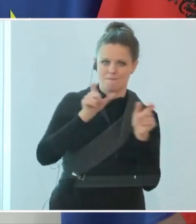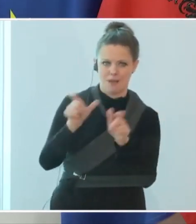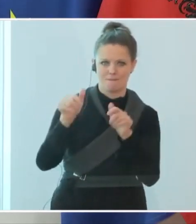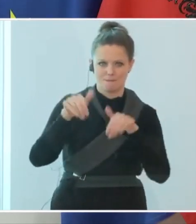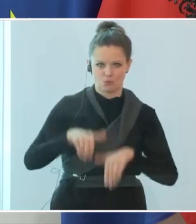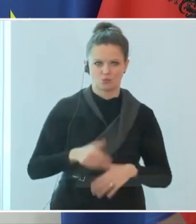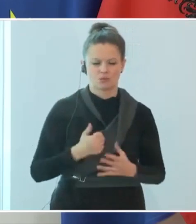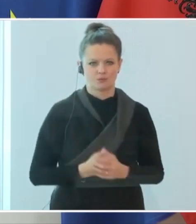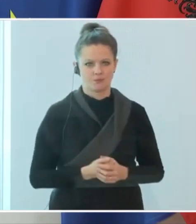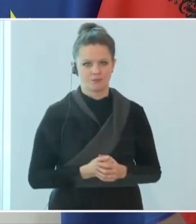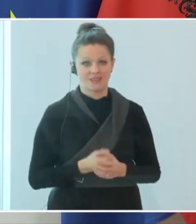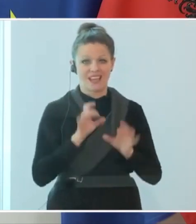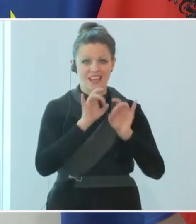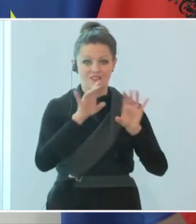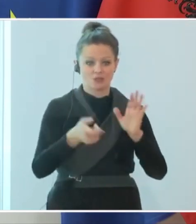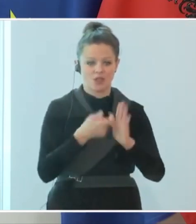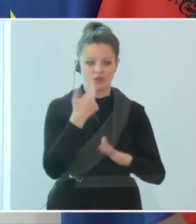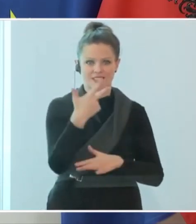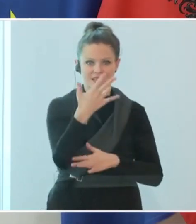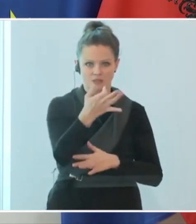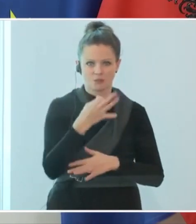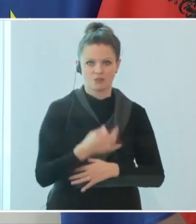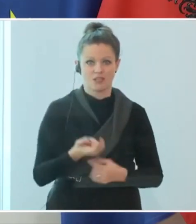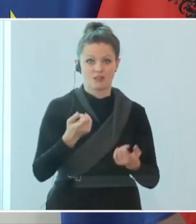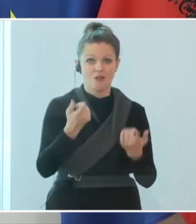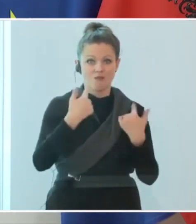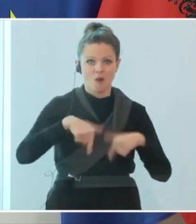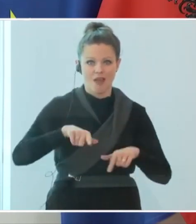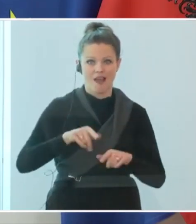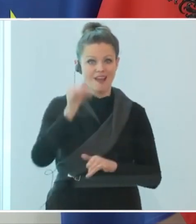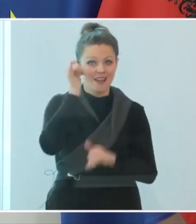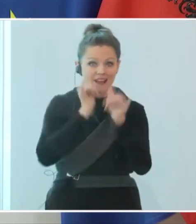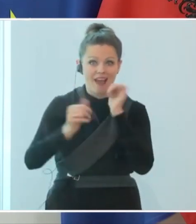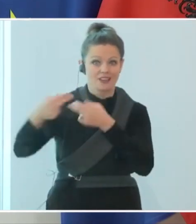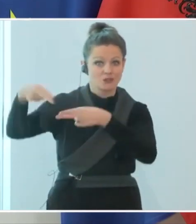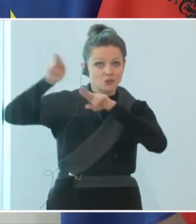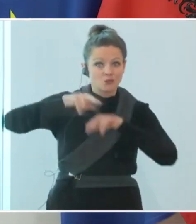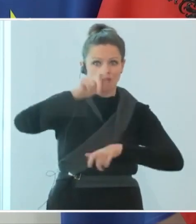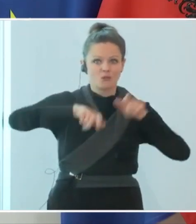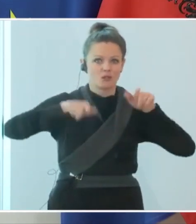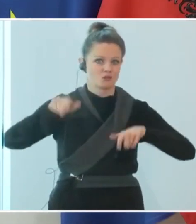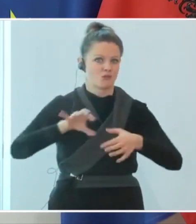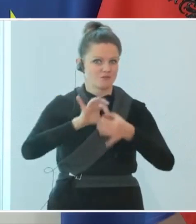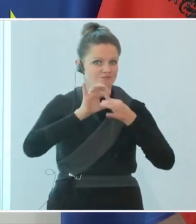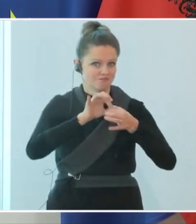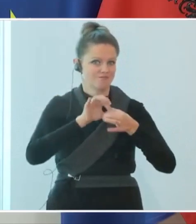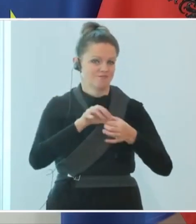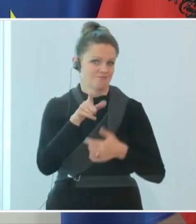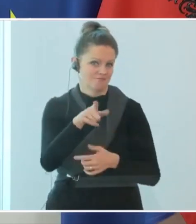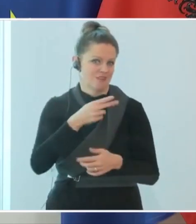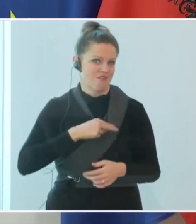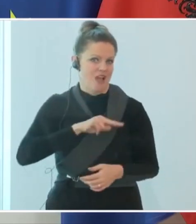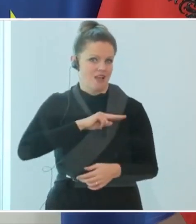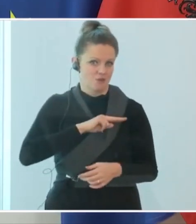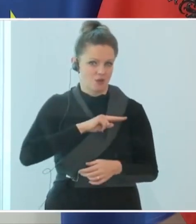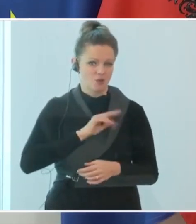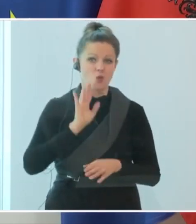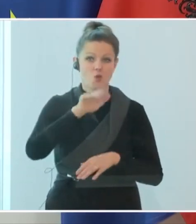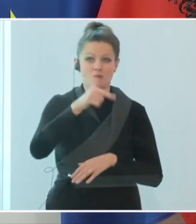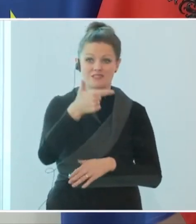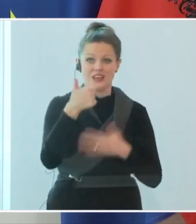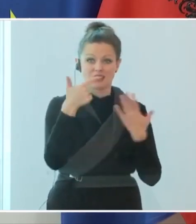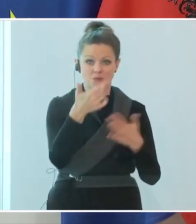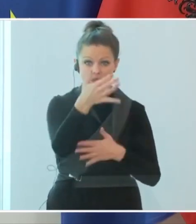Prozent der Infektionen waren durch Rückkehrer aus dem Ausland und über 72